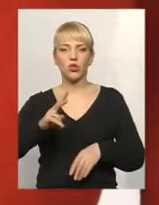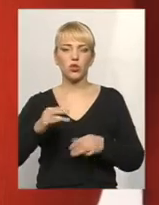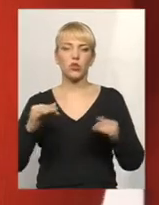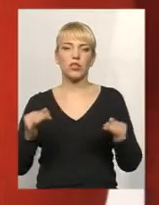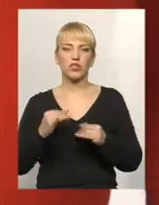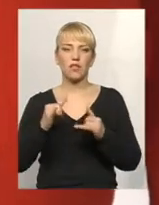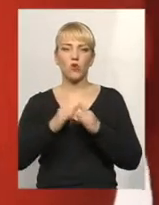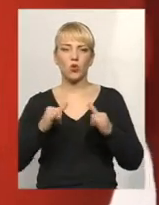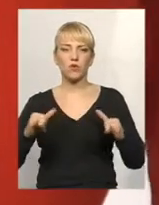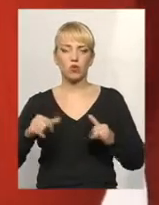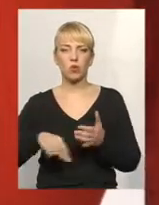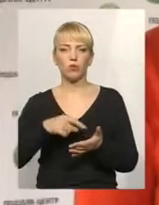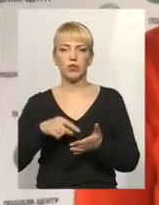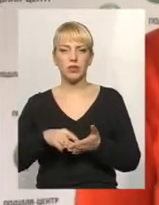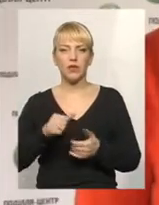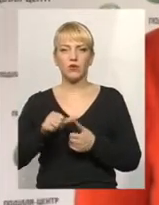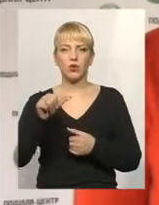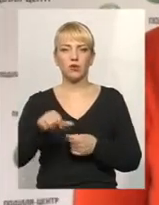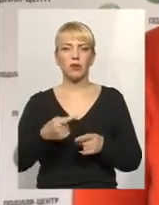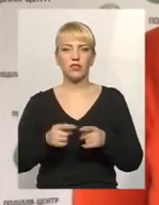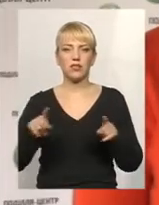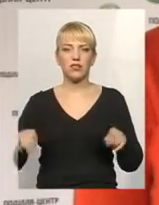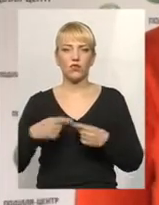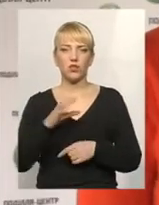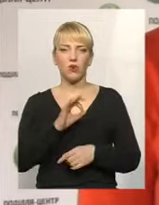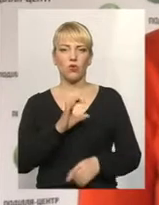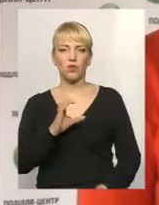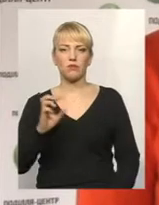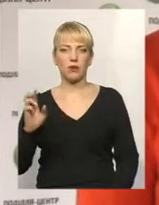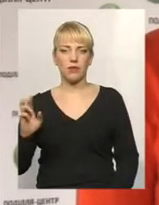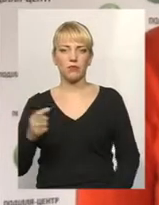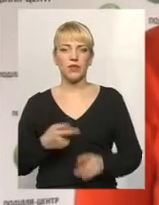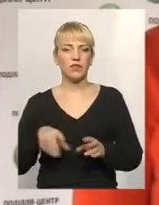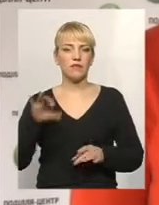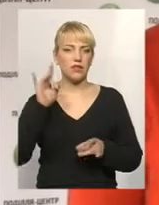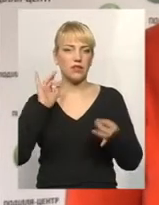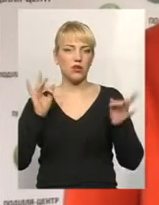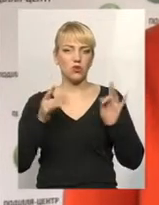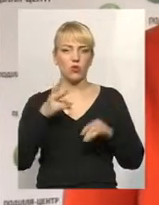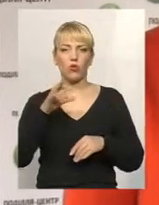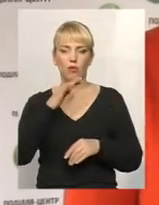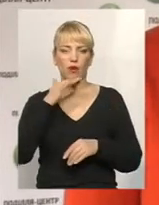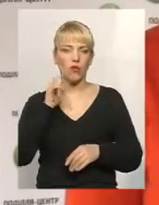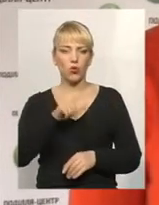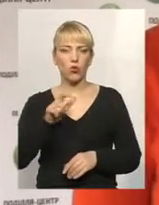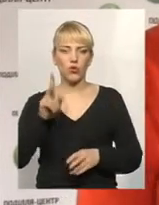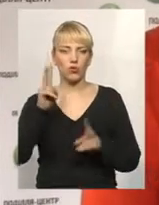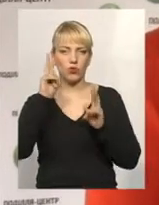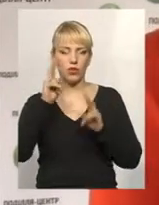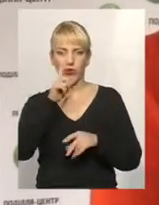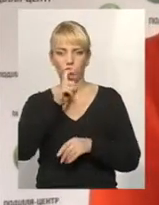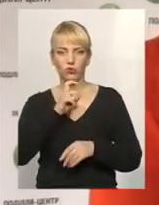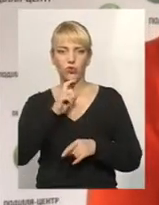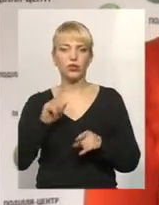розвитку міста. Зокрема, це створення ОСББ. Воно зараз у всіх на слуху, але дуже багато людей, які ще не розуміють, для